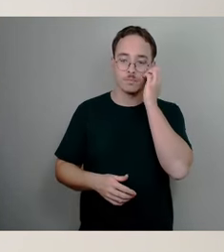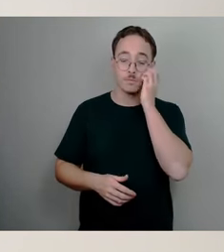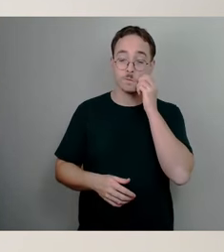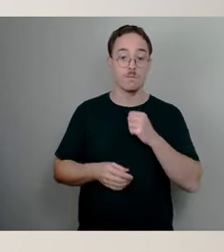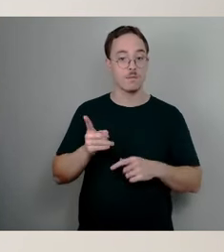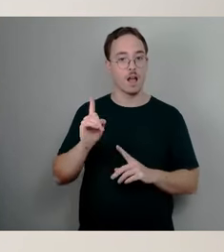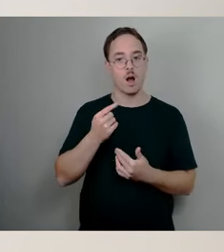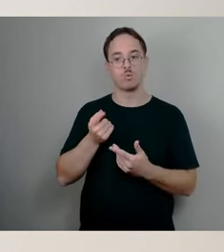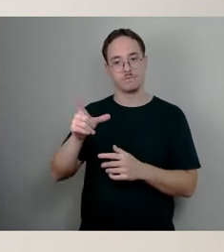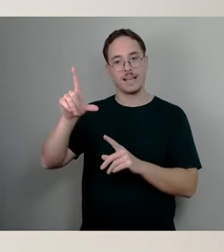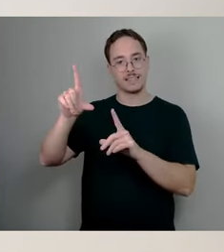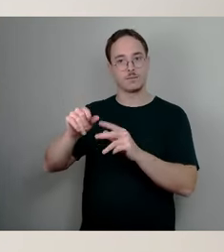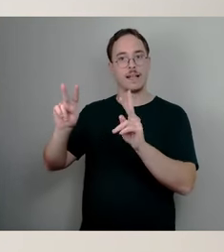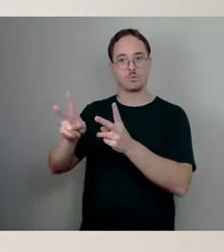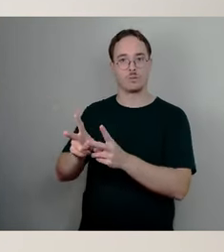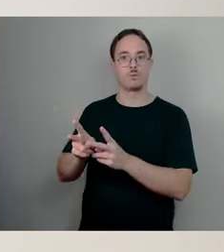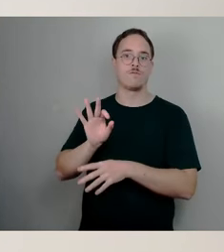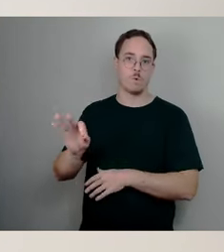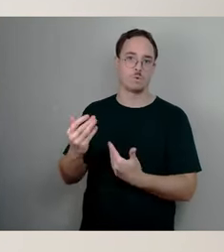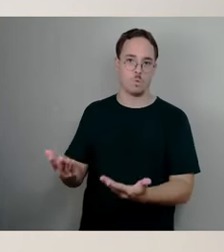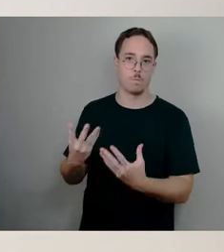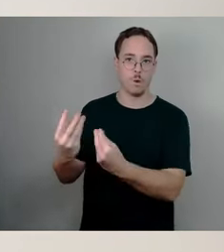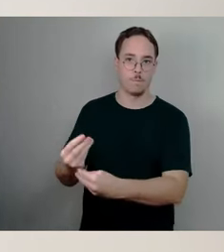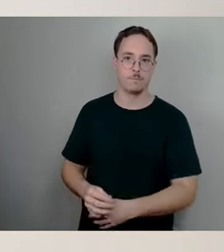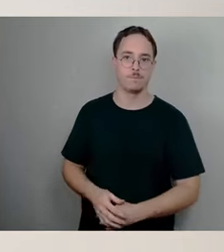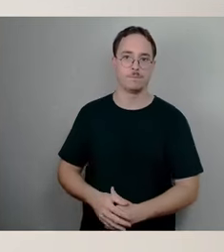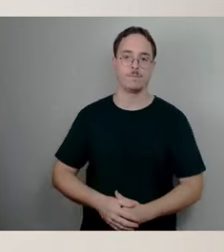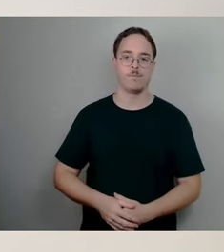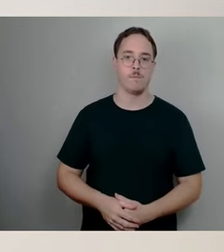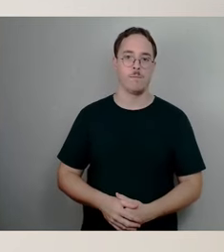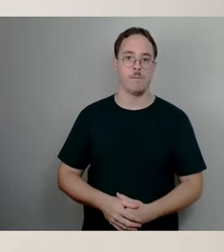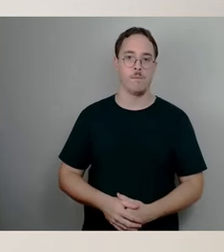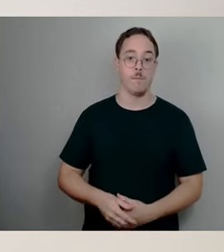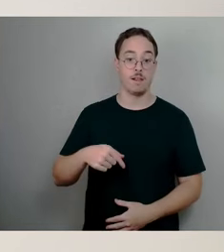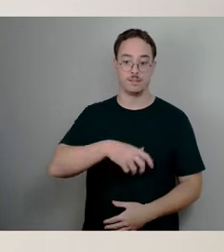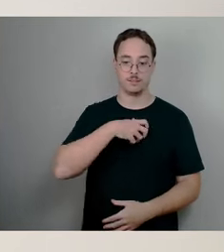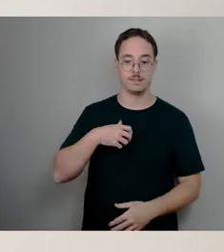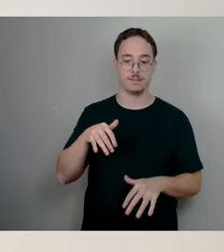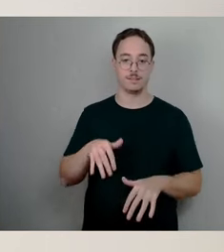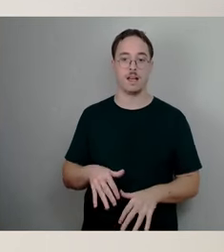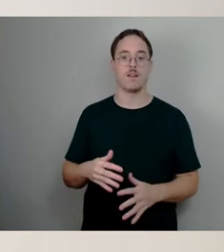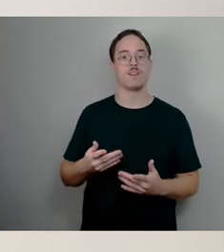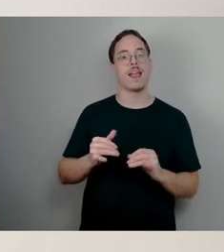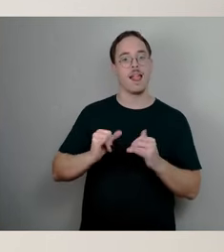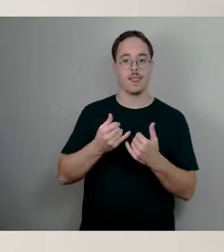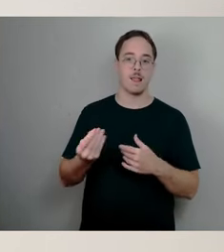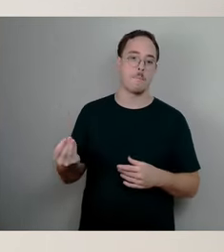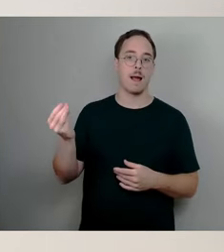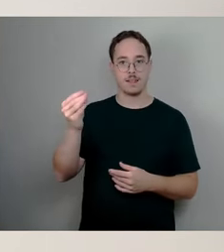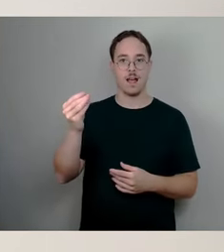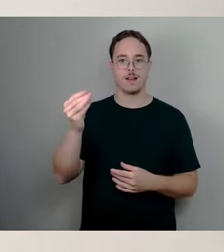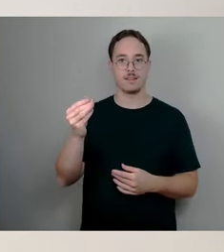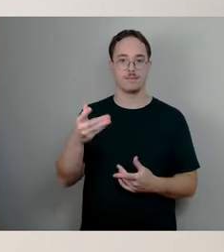konkret ist es bei uns in Dresden so, dass der Elternbeitrag aufgrund des Bezugs von Sozialleistungen, wie zum Beispiel